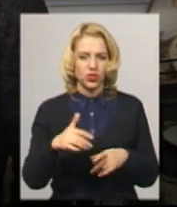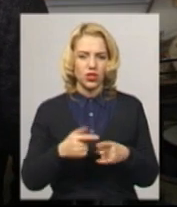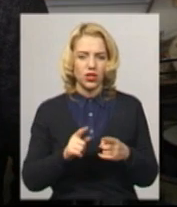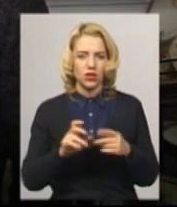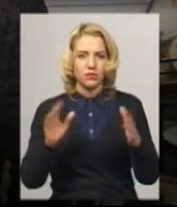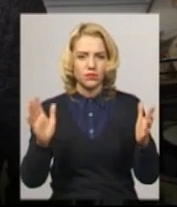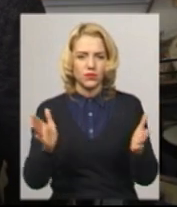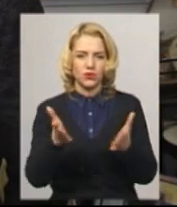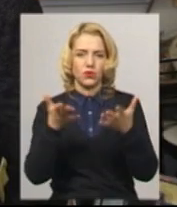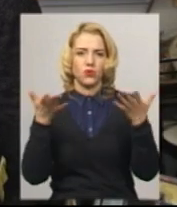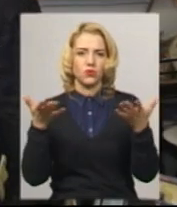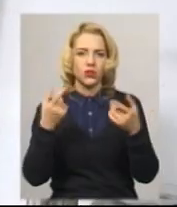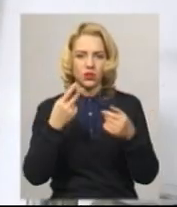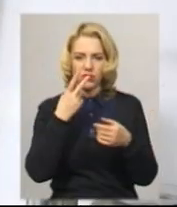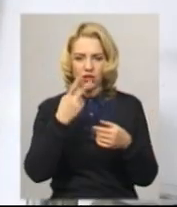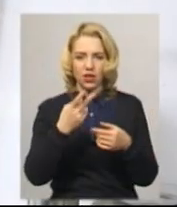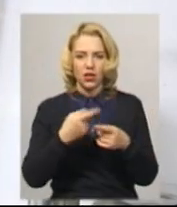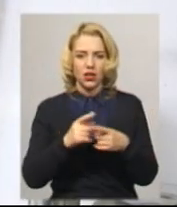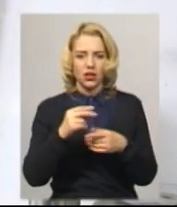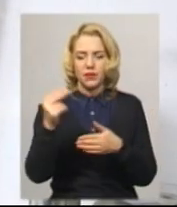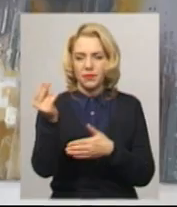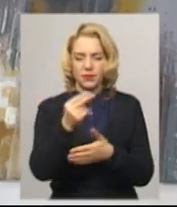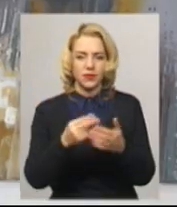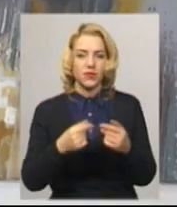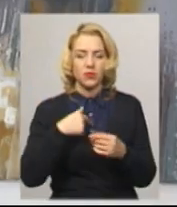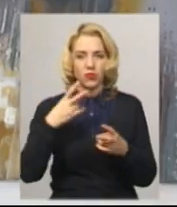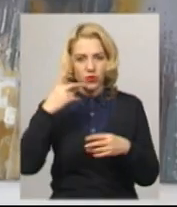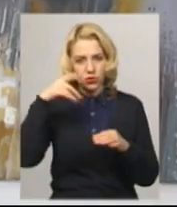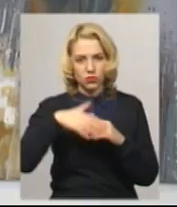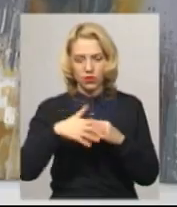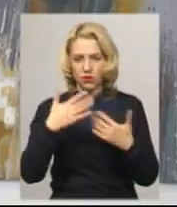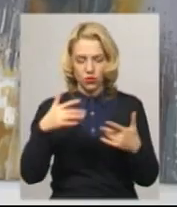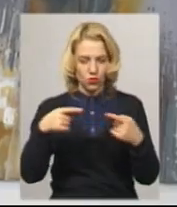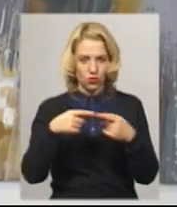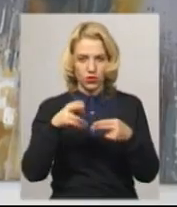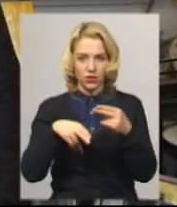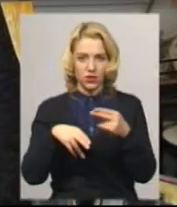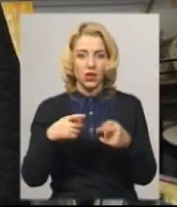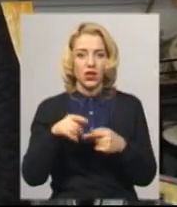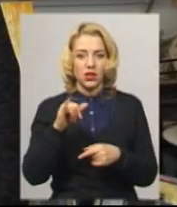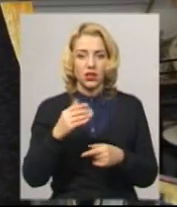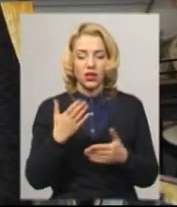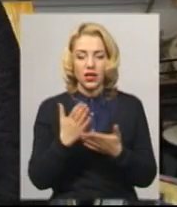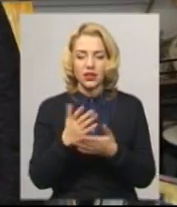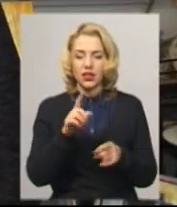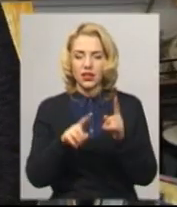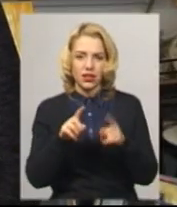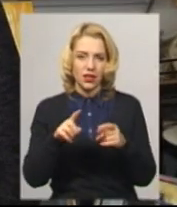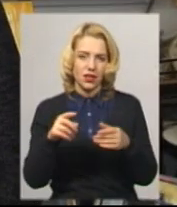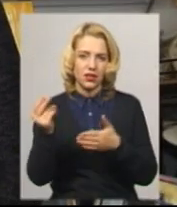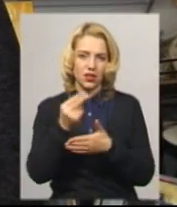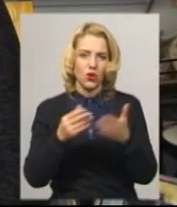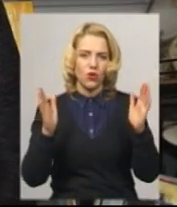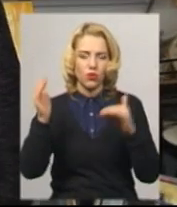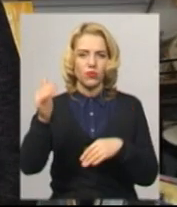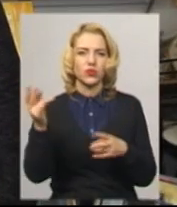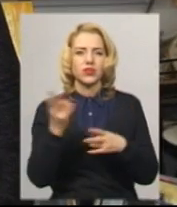так, ти можеш малювати зовсім іншу роботу. Я маю розуміти, що вона закінчена. Деякі ідеї, які якраз вимагають якогось певного матеріалу,